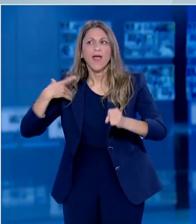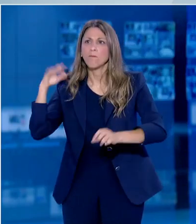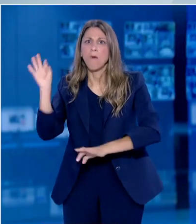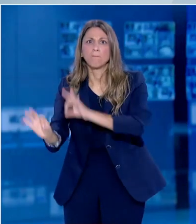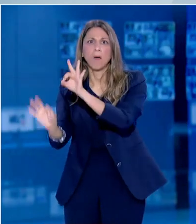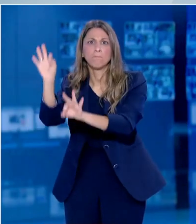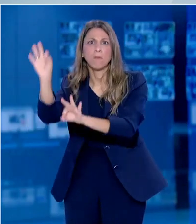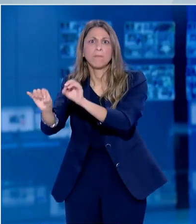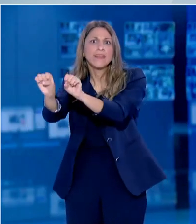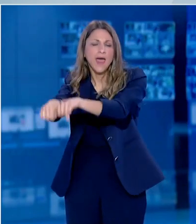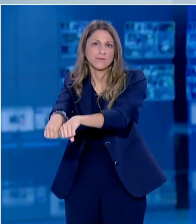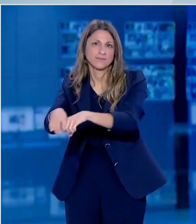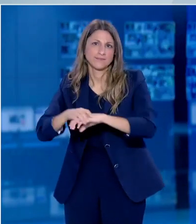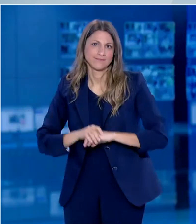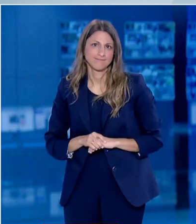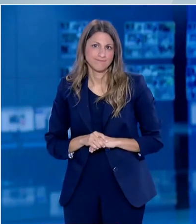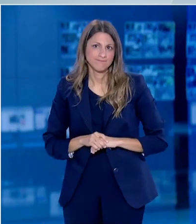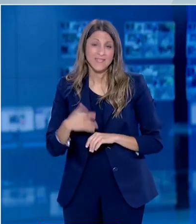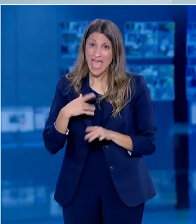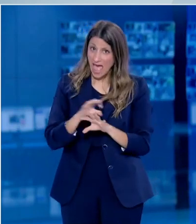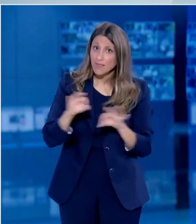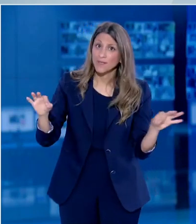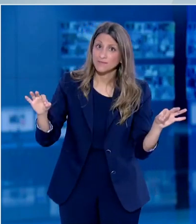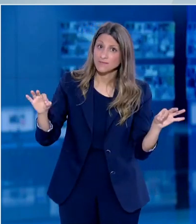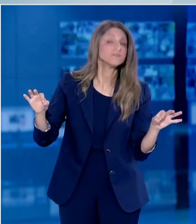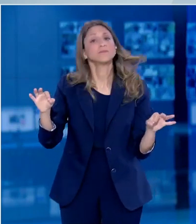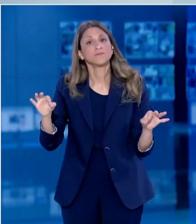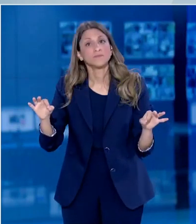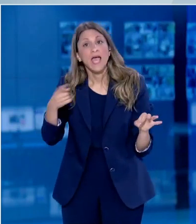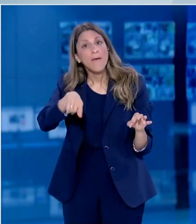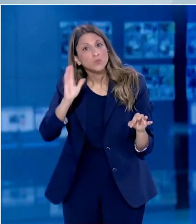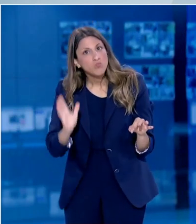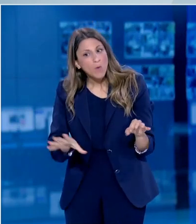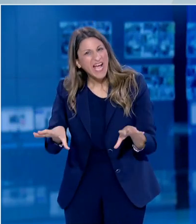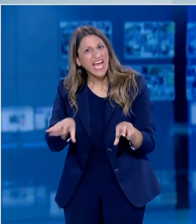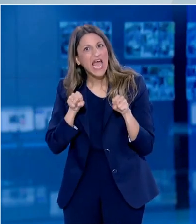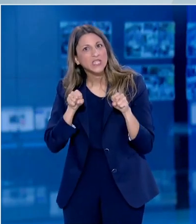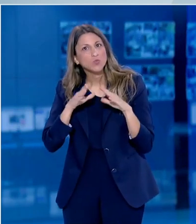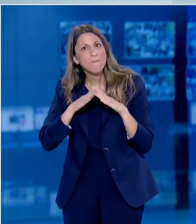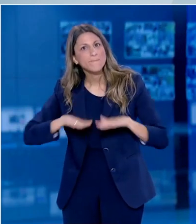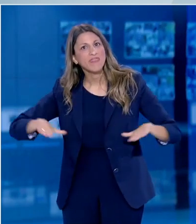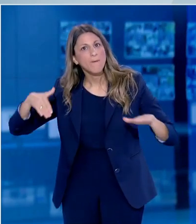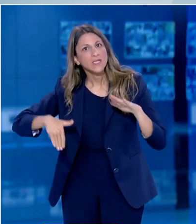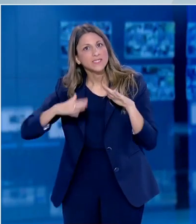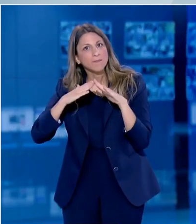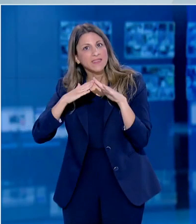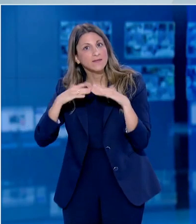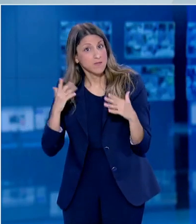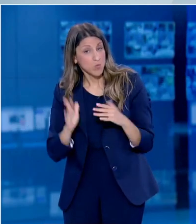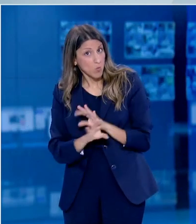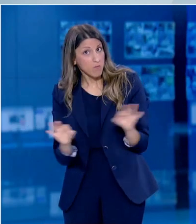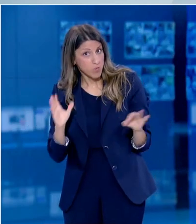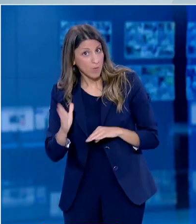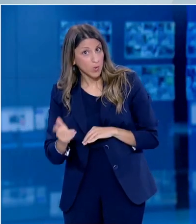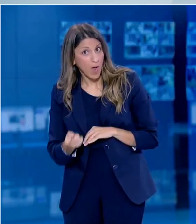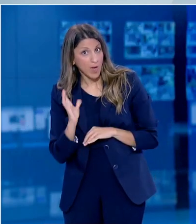σίγουρο ότι τηρούνται τα μέτρα. Είμαστε έτοιμοι να κρατήσουμε τα παιδιά μας σε απομόνωση. Κανείς δεν μπορεί να αποδείξει αυτή τη στιγμή πως οι